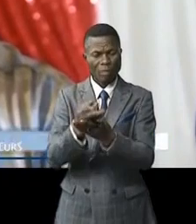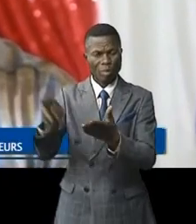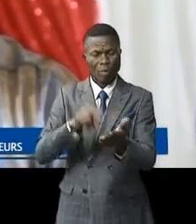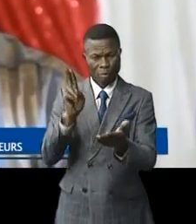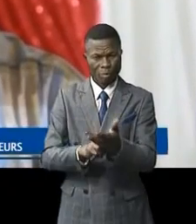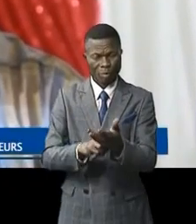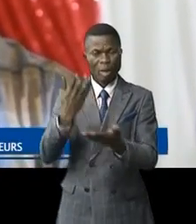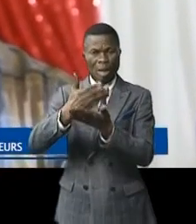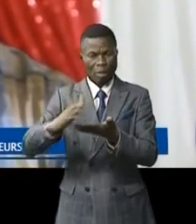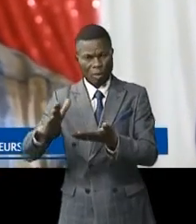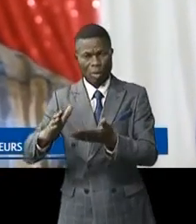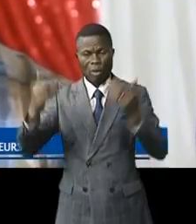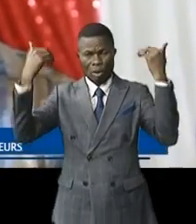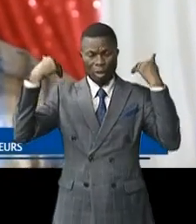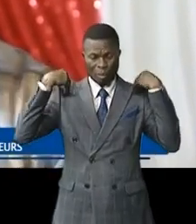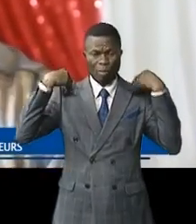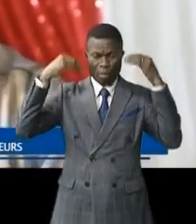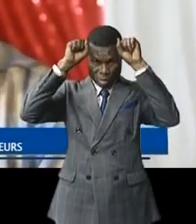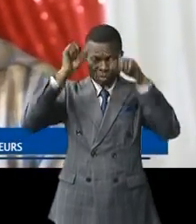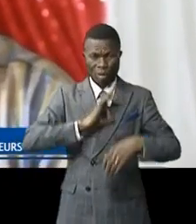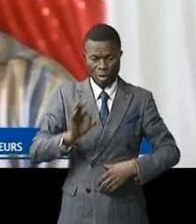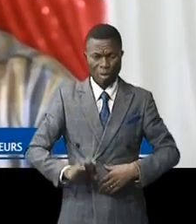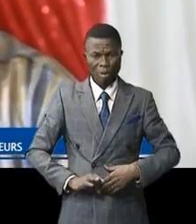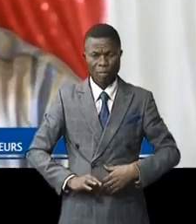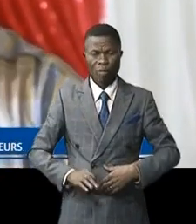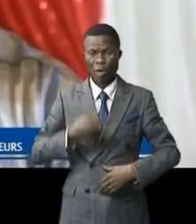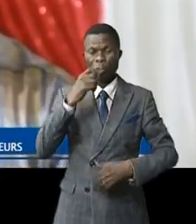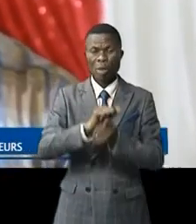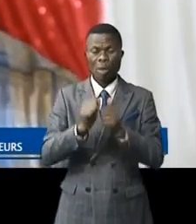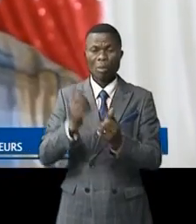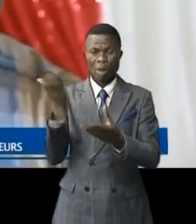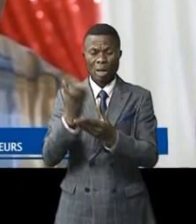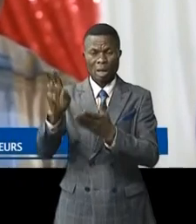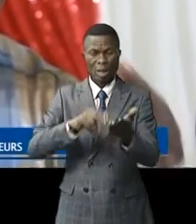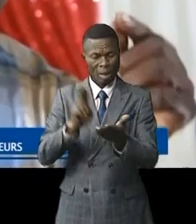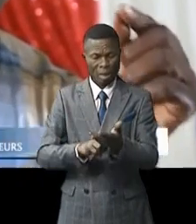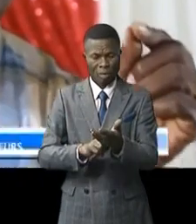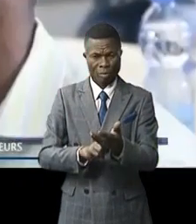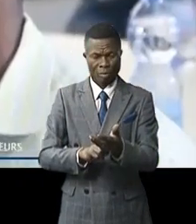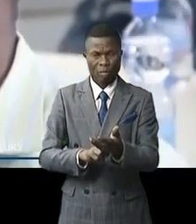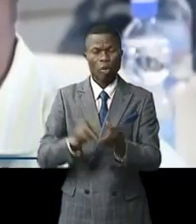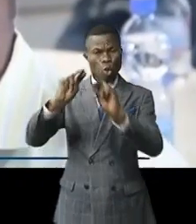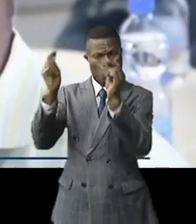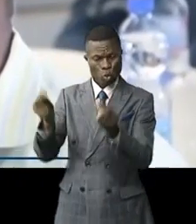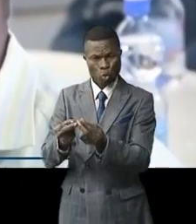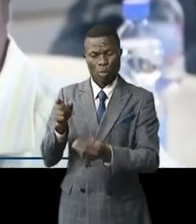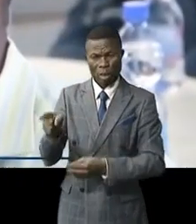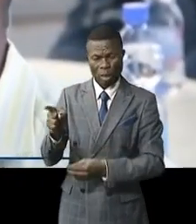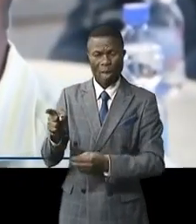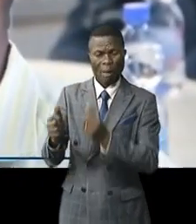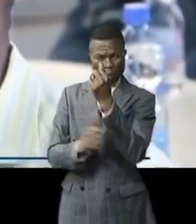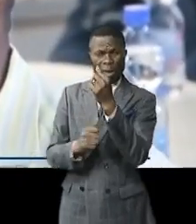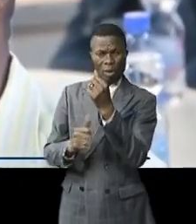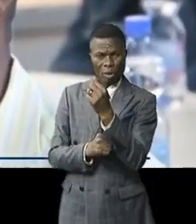sommes dans une phase où le chef de l'État lui-même dit « Révisitation des contrats », ce n pas ce qu'on ne se retrouve. Cette catégorie aussi de peuple